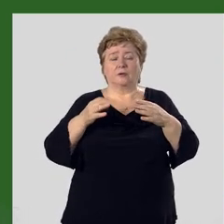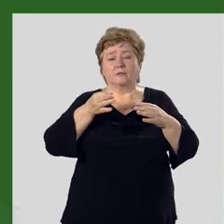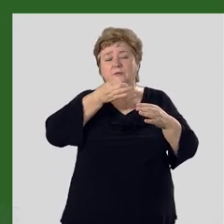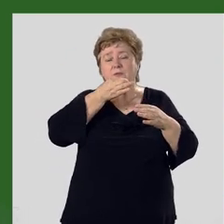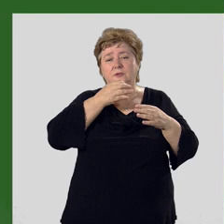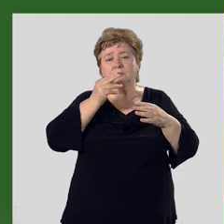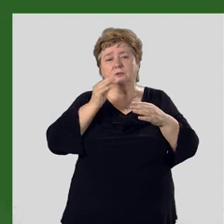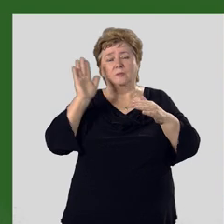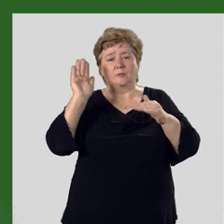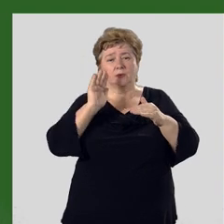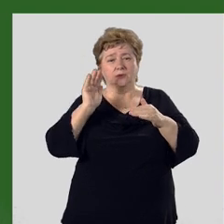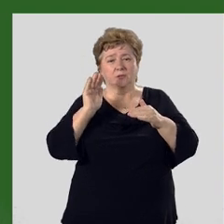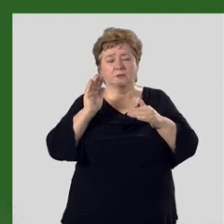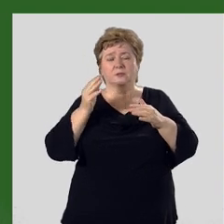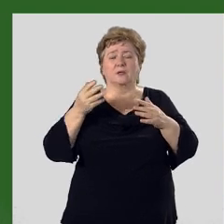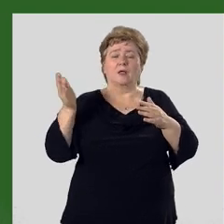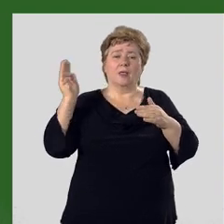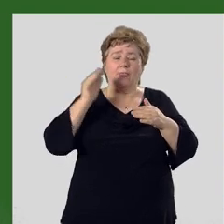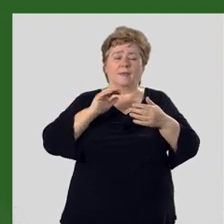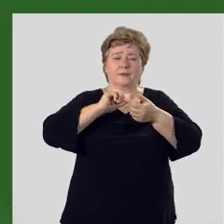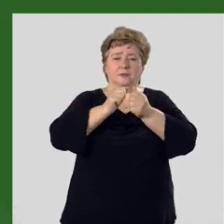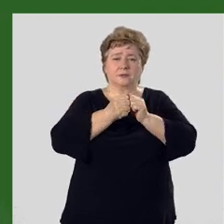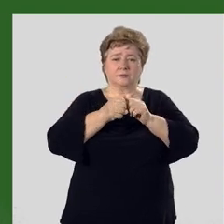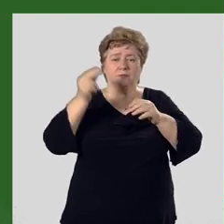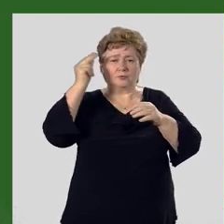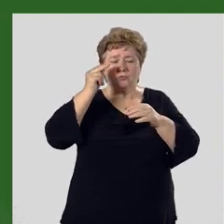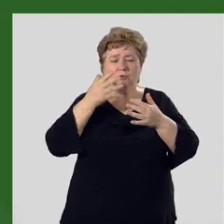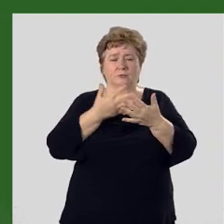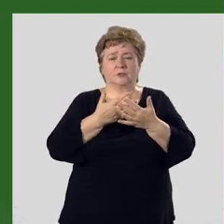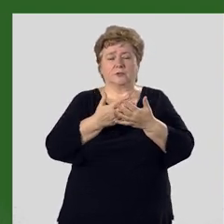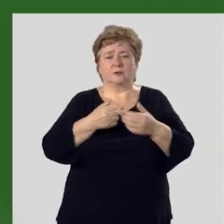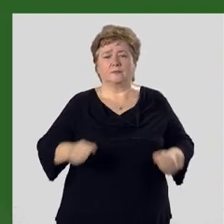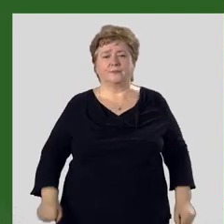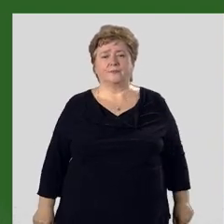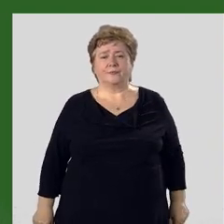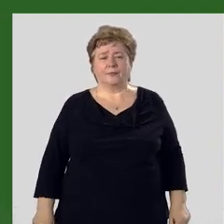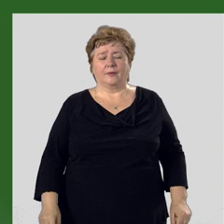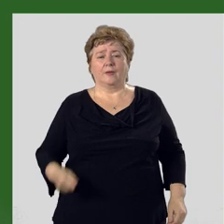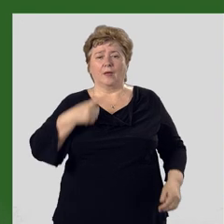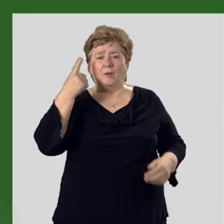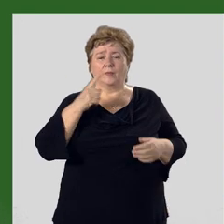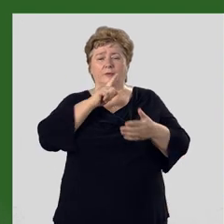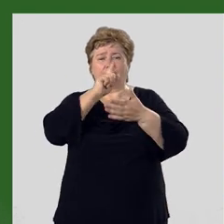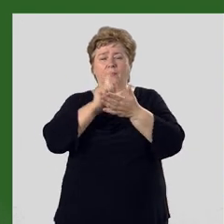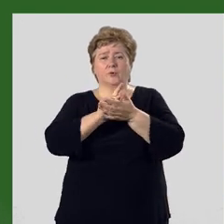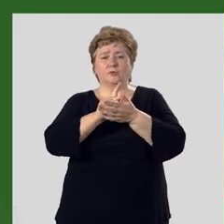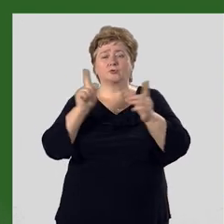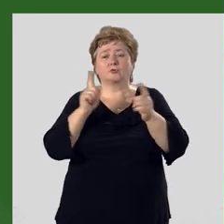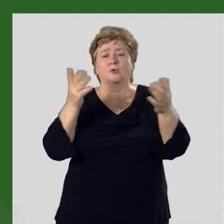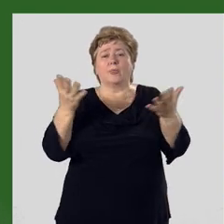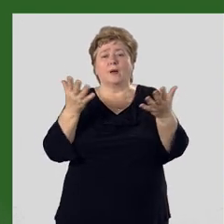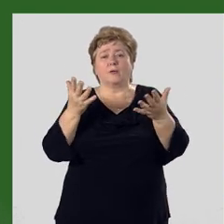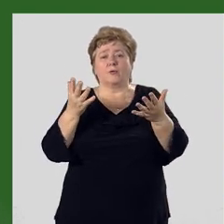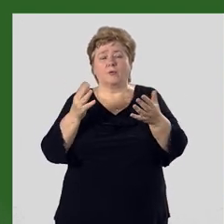прежде чем мы с вами попрощаемся, давайте закрепим пройденный материал. И первый вопрос. Что